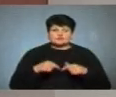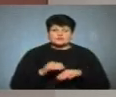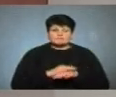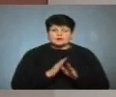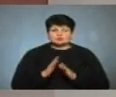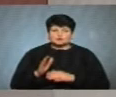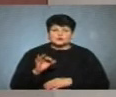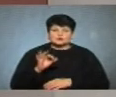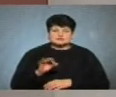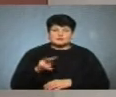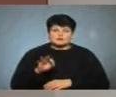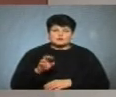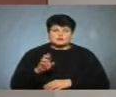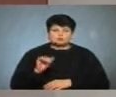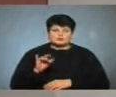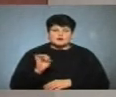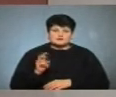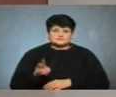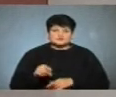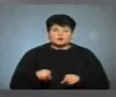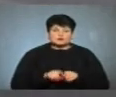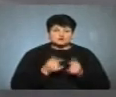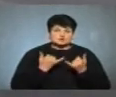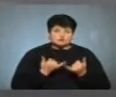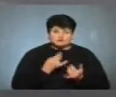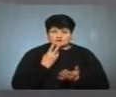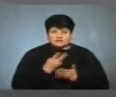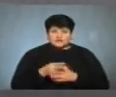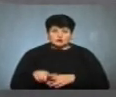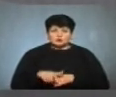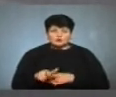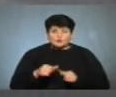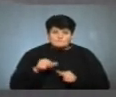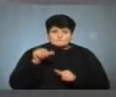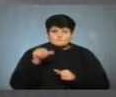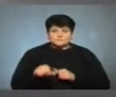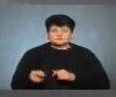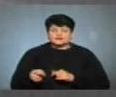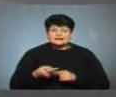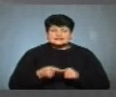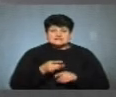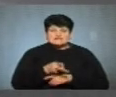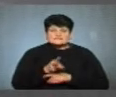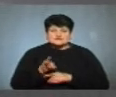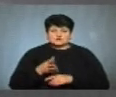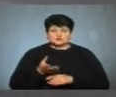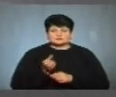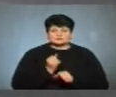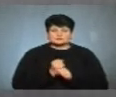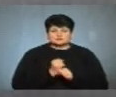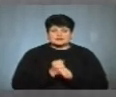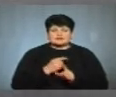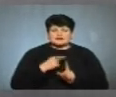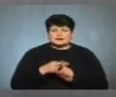благоустрою Оксана Лобурак. А ось так сьогодні виглядають дороги за межами Тернополя. Це відео наші кореспонденти відзняли на